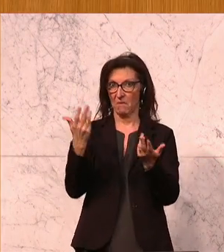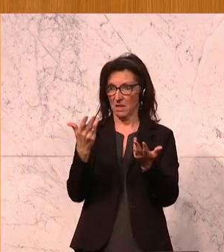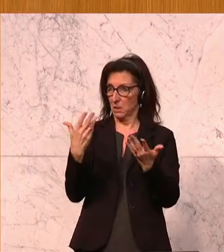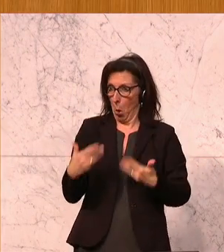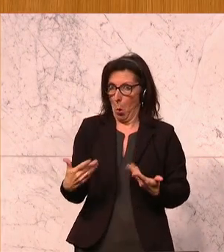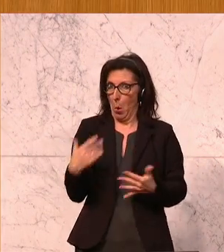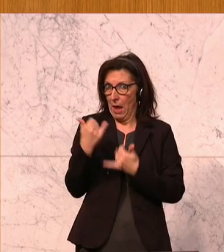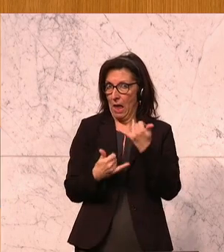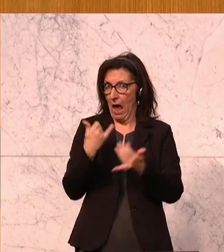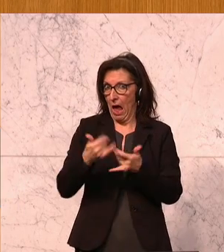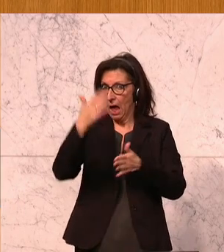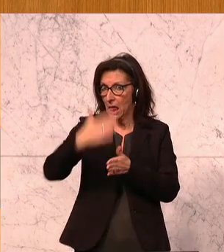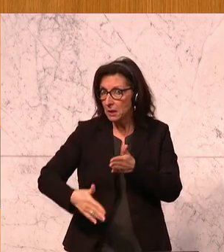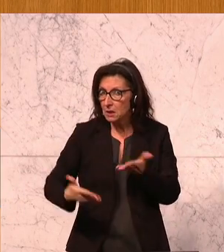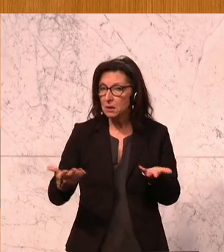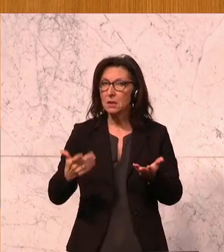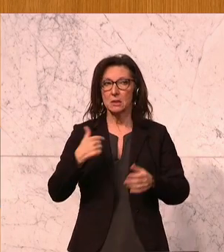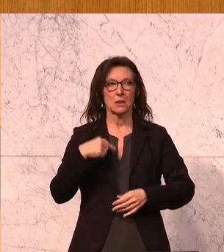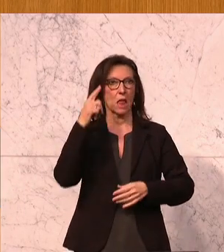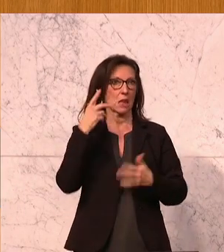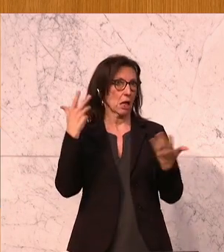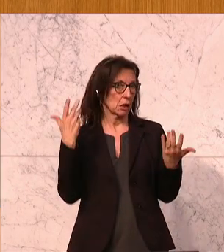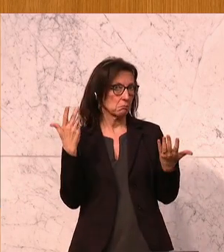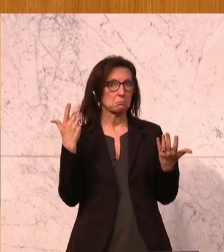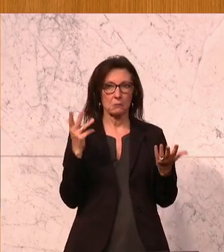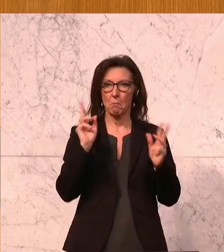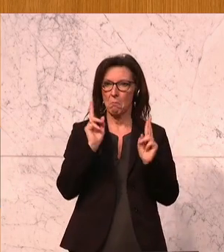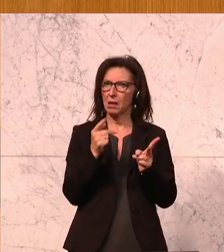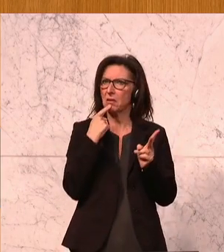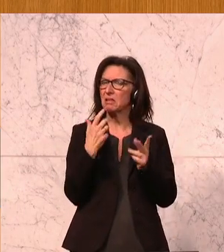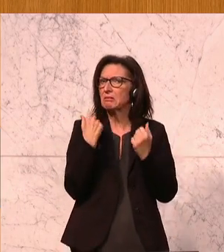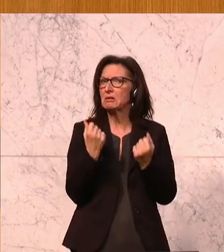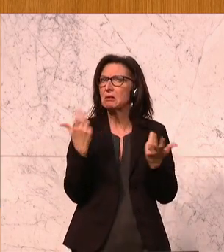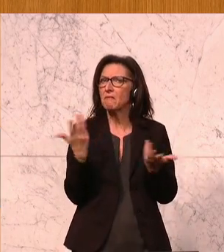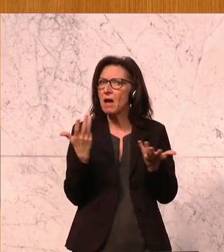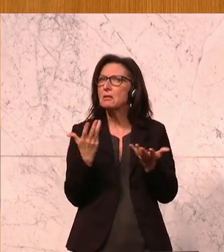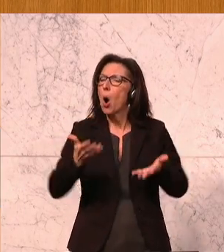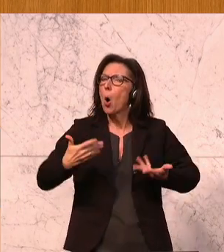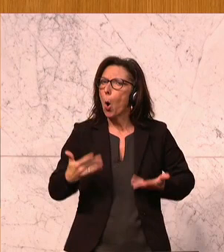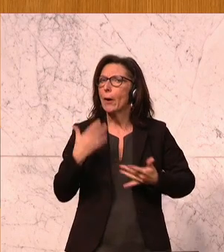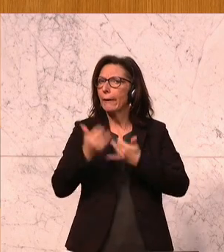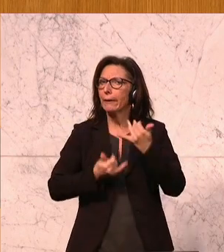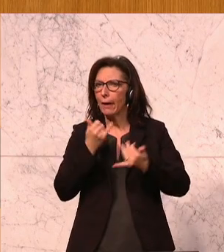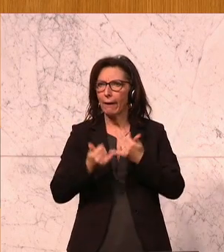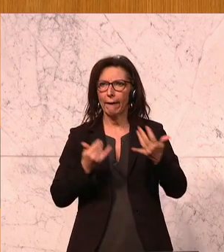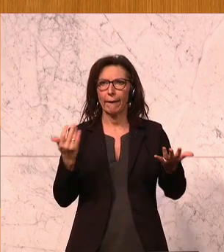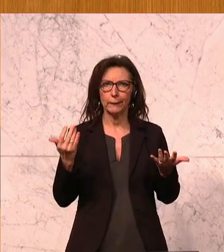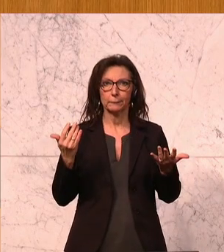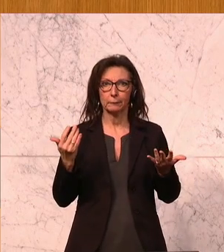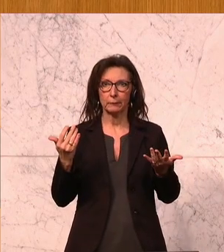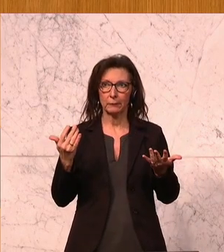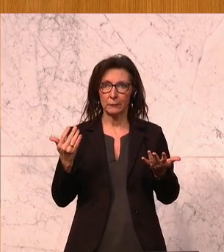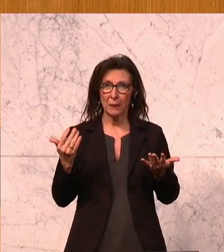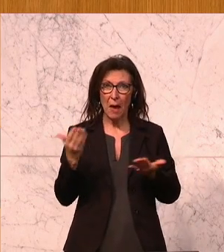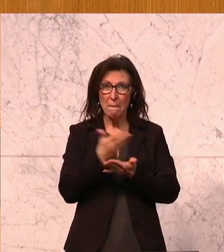Jahres und ich glaube, so denke ich, kann man es gesichert annehmen, dass wir dieses Jahr nicht als das Jahr der Bildung